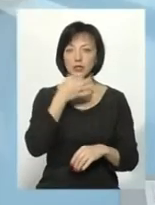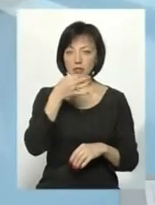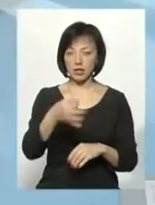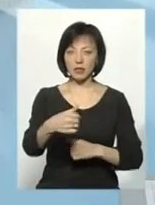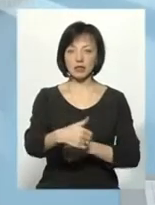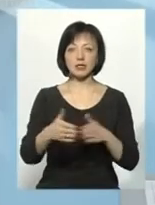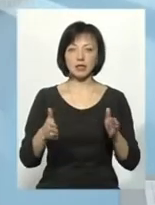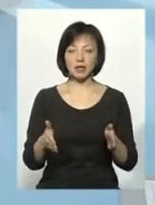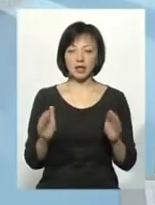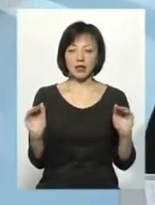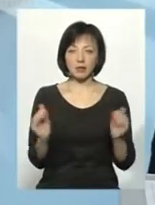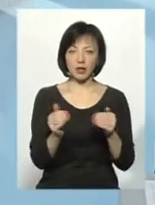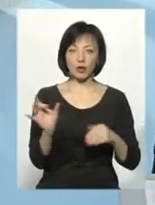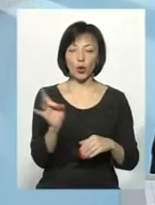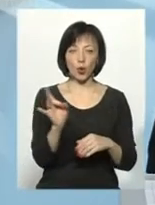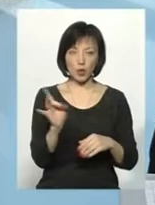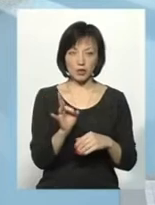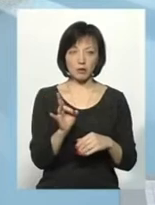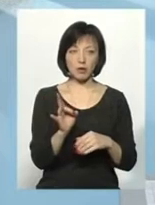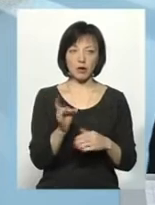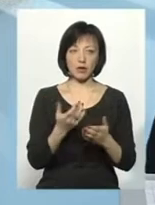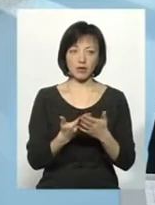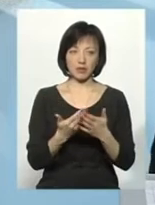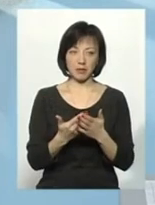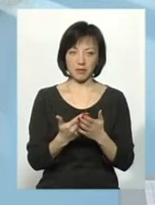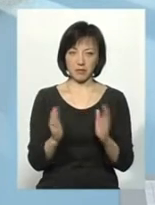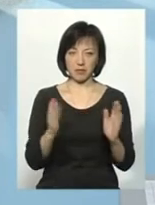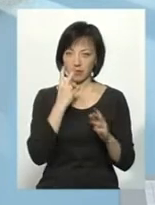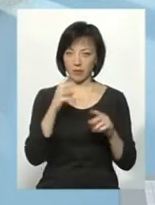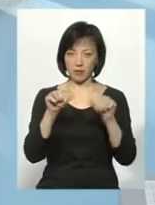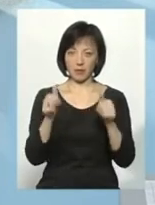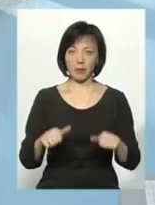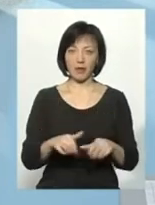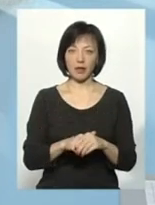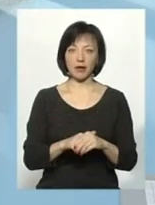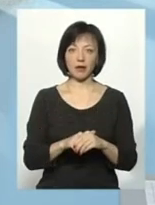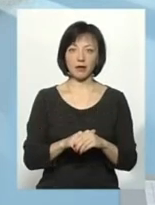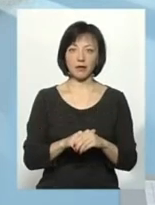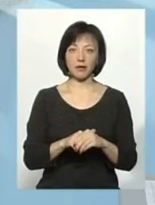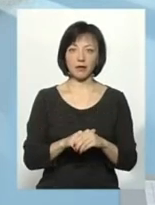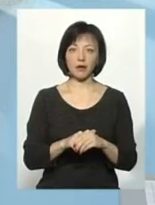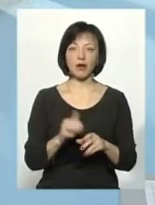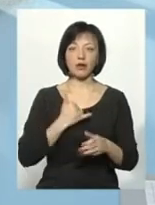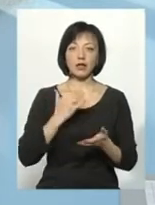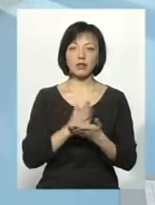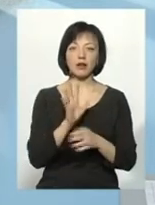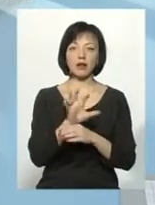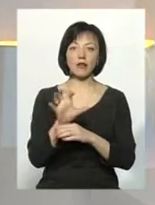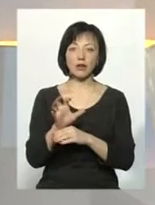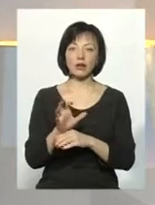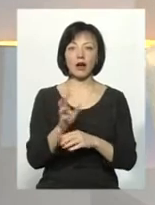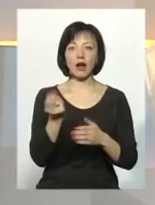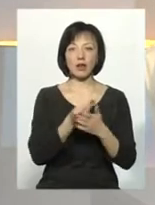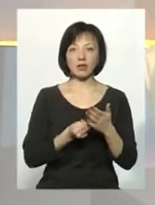скриньки невеличкого розміру, приблизно такі маленькі скриньки. Я пропрошую, у нас є, до речі, фотографії, картинки, поки ви